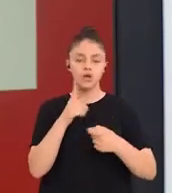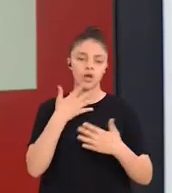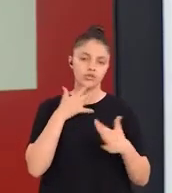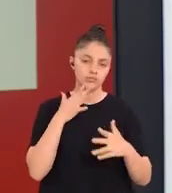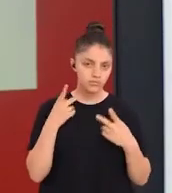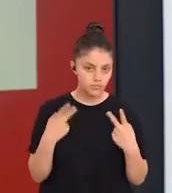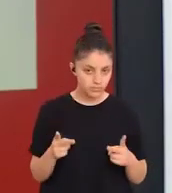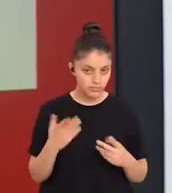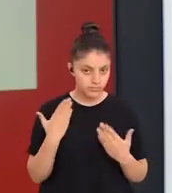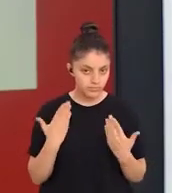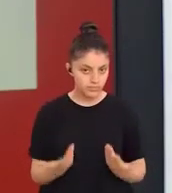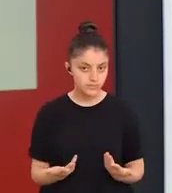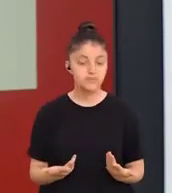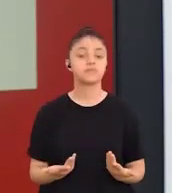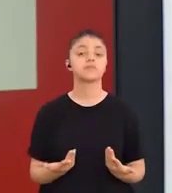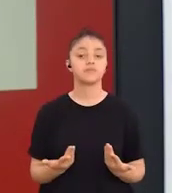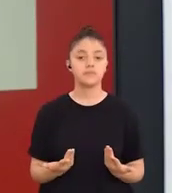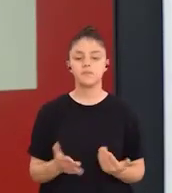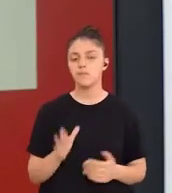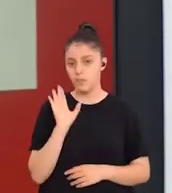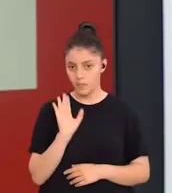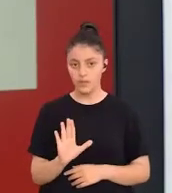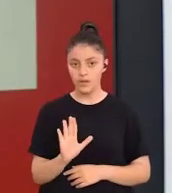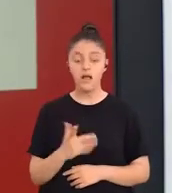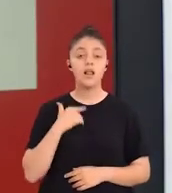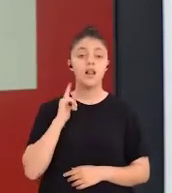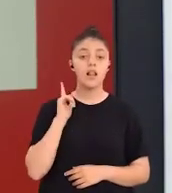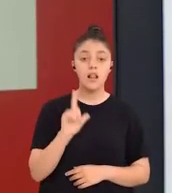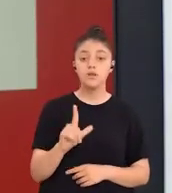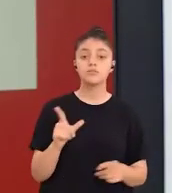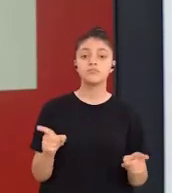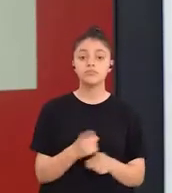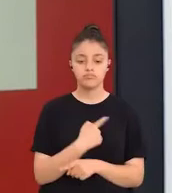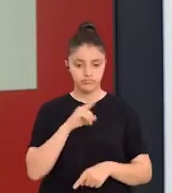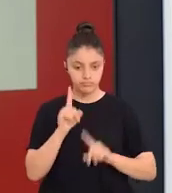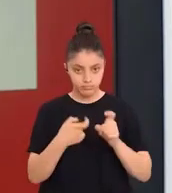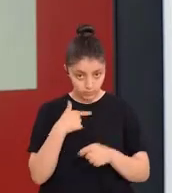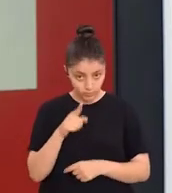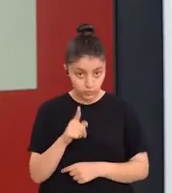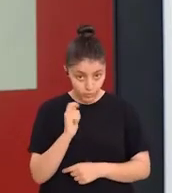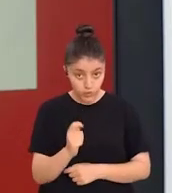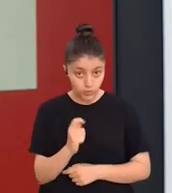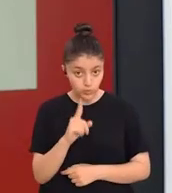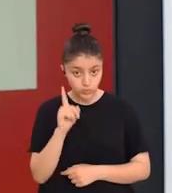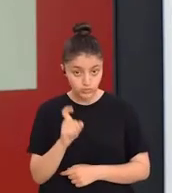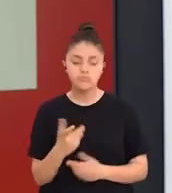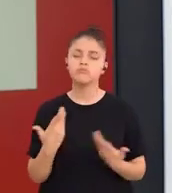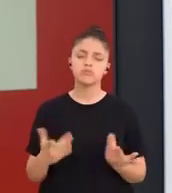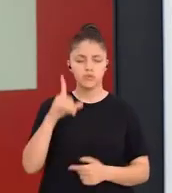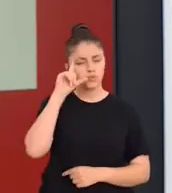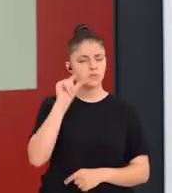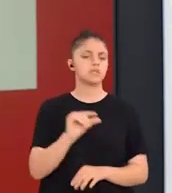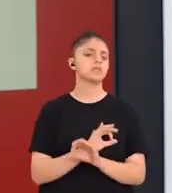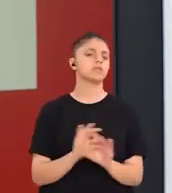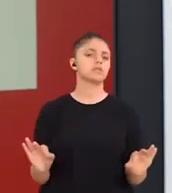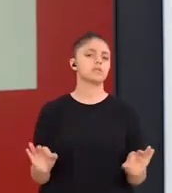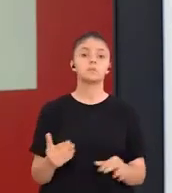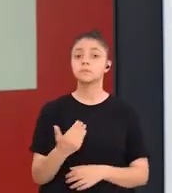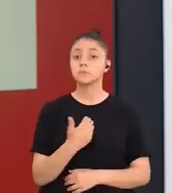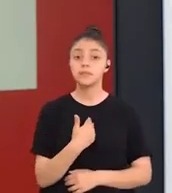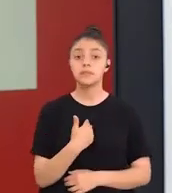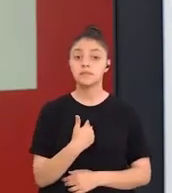bulmak olarak tanımlanabilir. Peki gereksinim belirleme gerekli midir? Şüphesiz